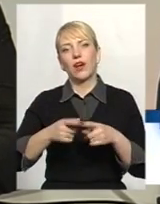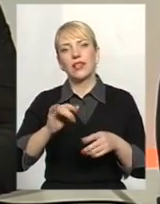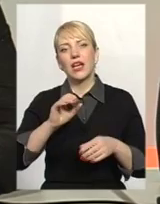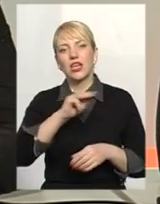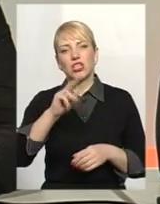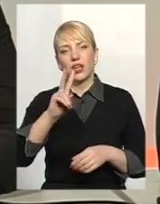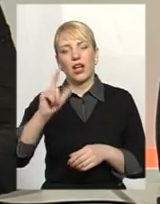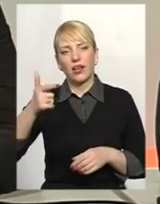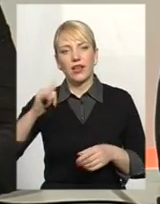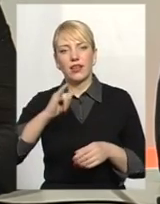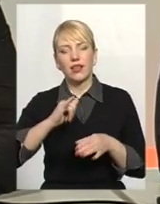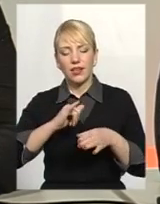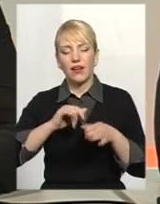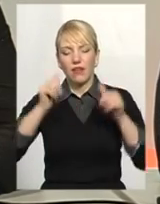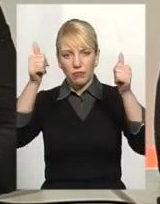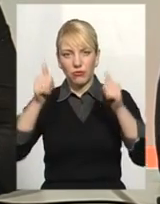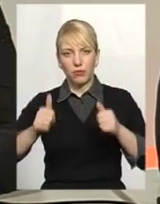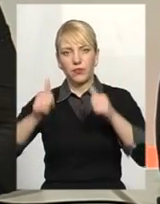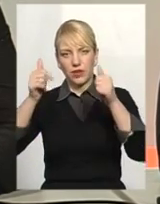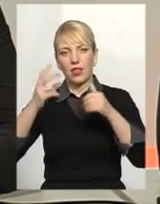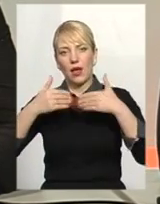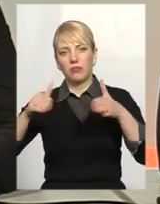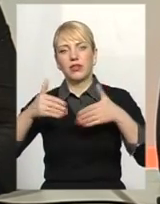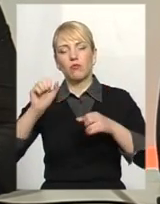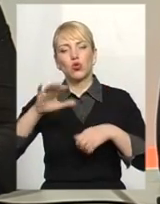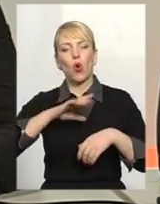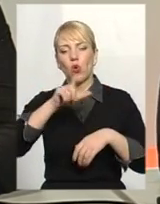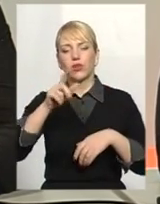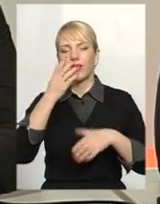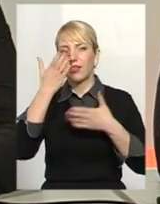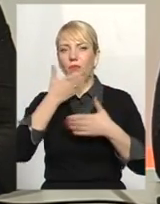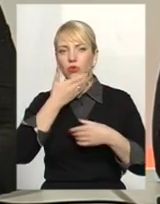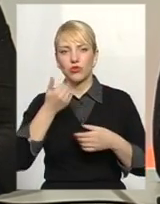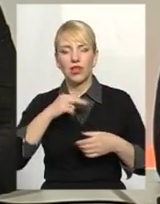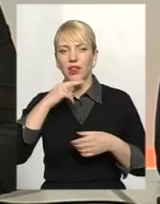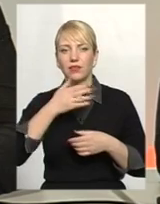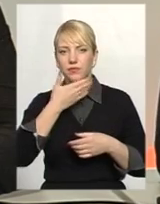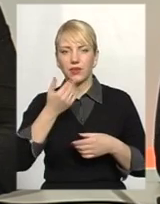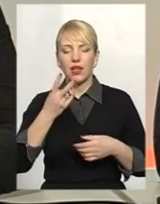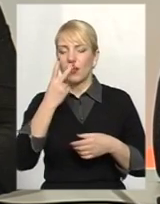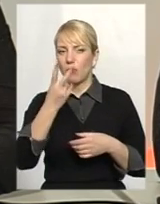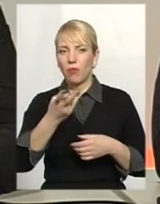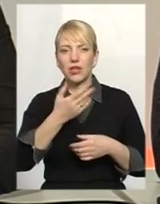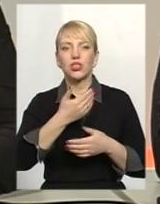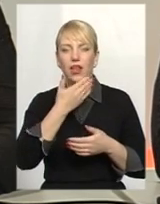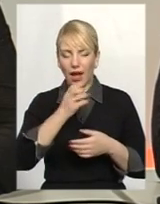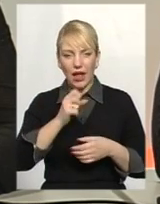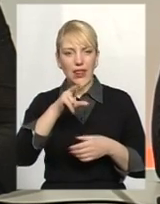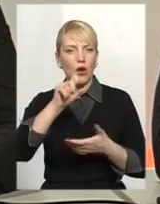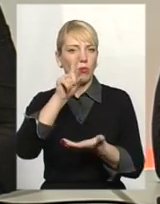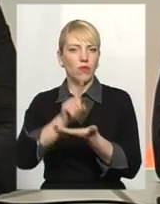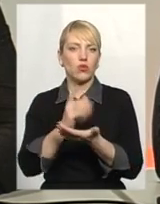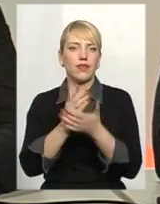господарства і вивішуємо заяви на під'їздах в будинках. Тобто може людина не почитати, інакше не побачити, але об'яви обов'язково висять.